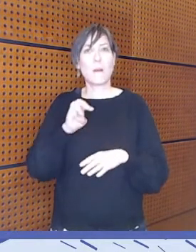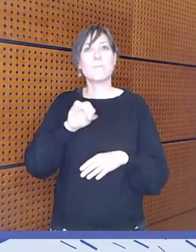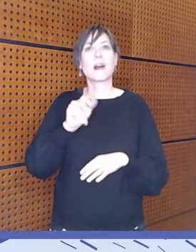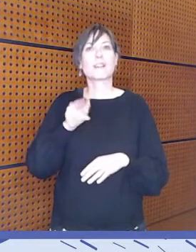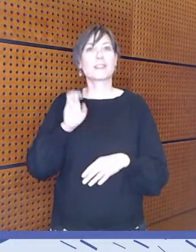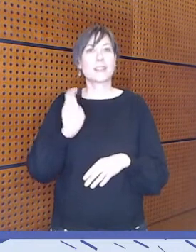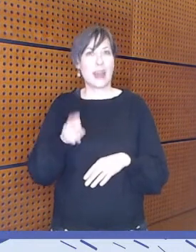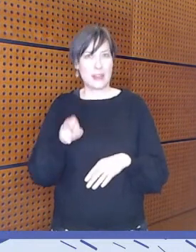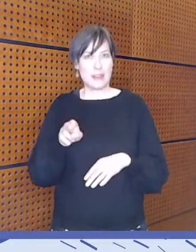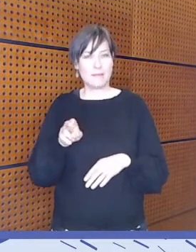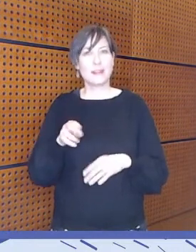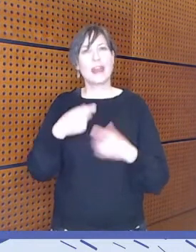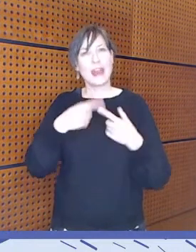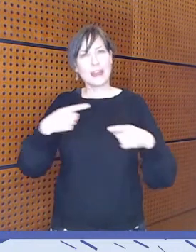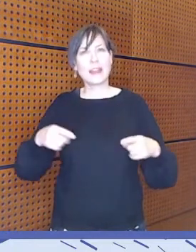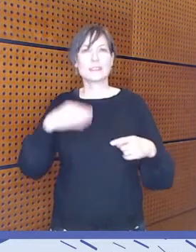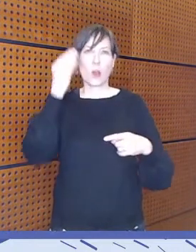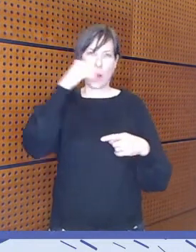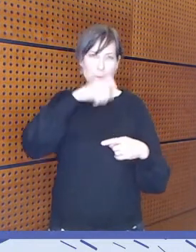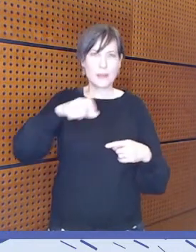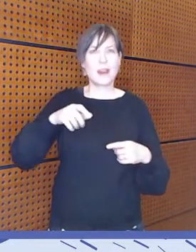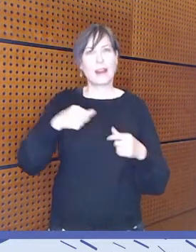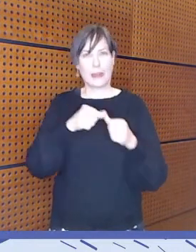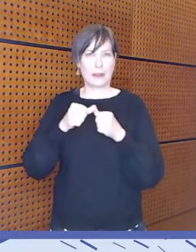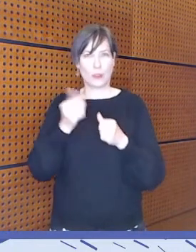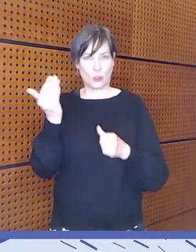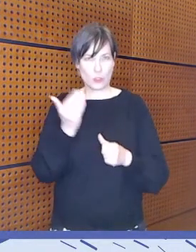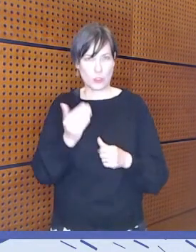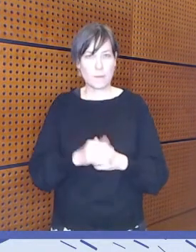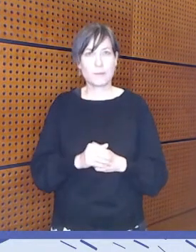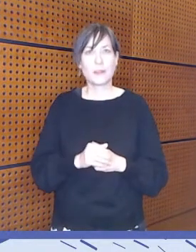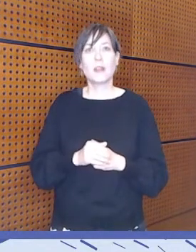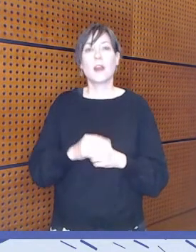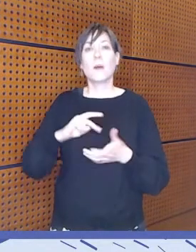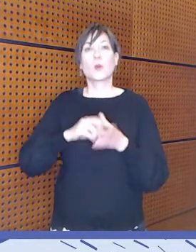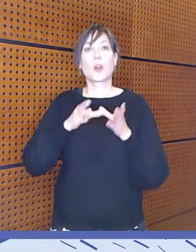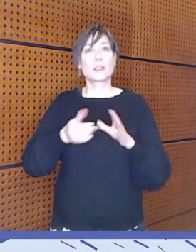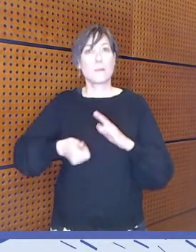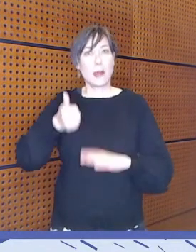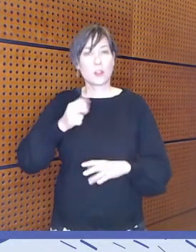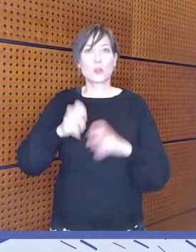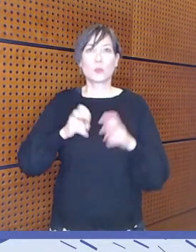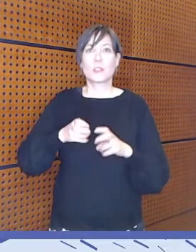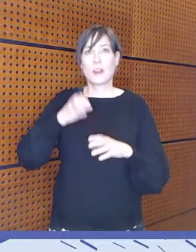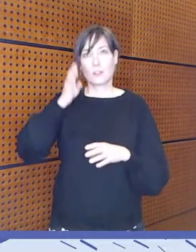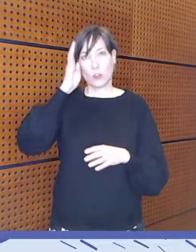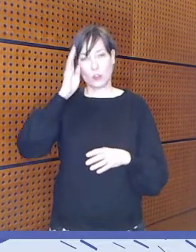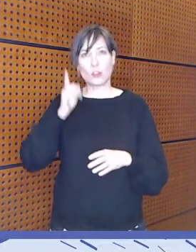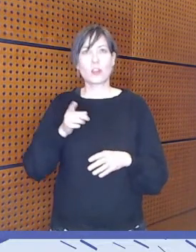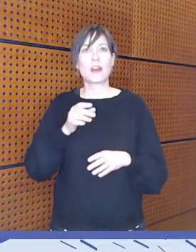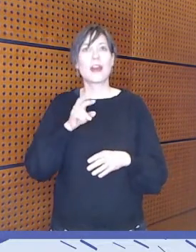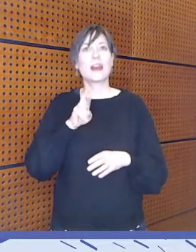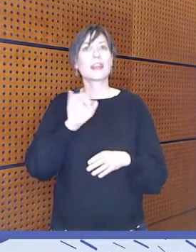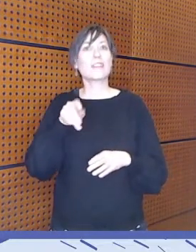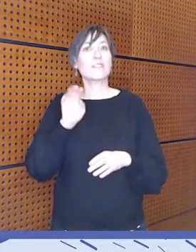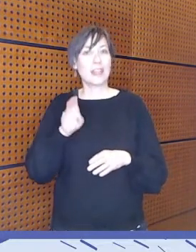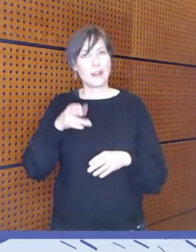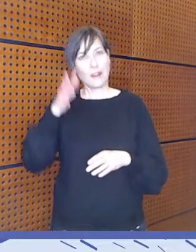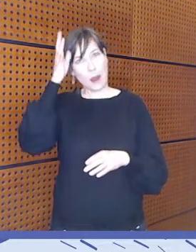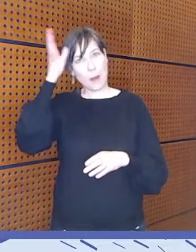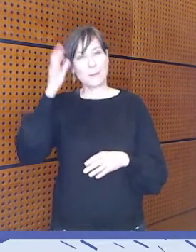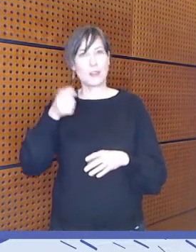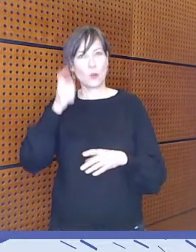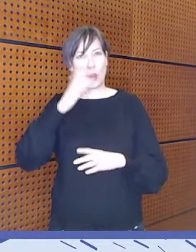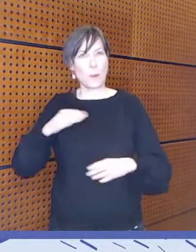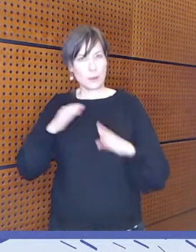erilaisten oppijoiden liitosta, projektipäällikkö ja tutkijatohtori Susanna Rivinen Lapin yliopistosta ja Odiko